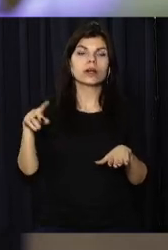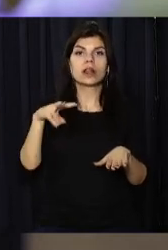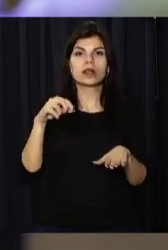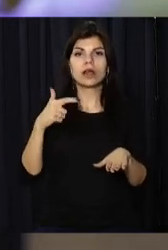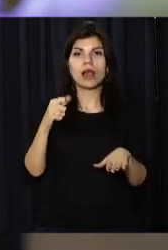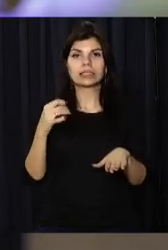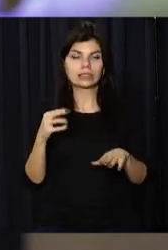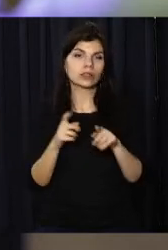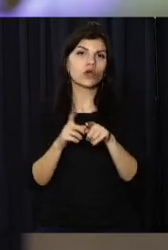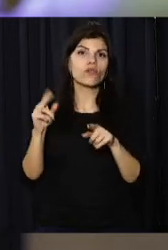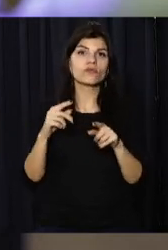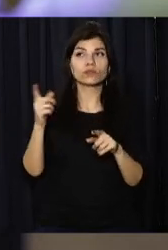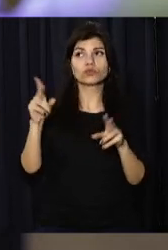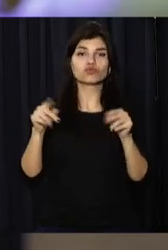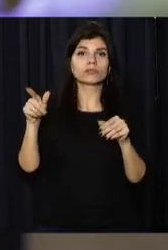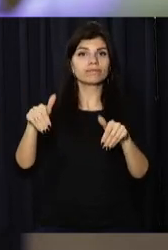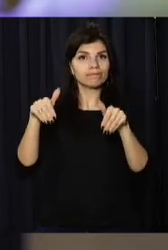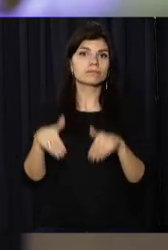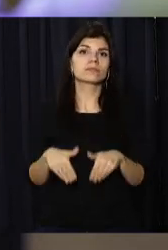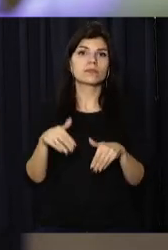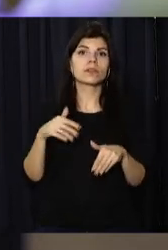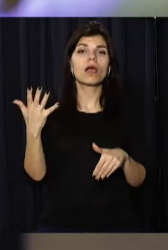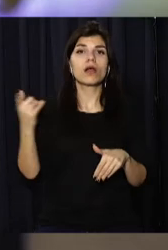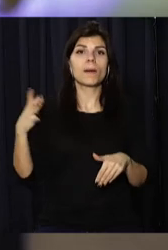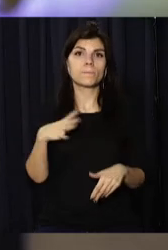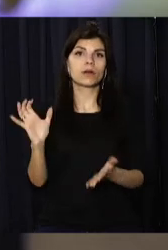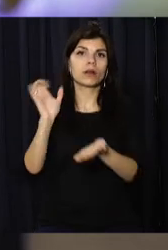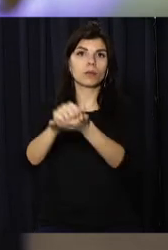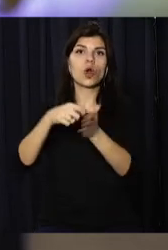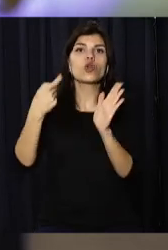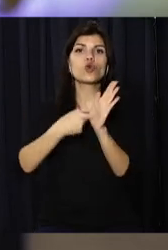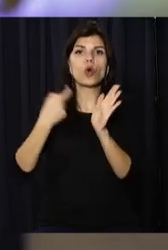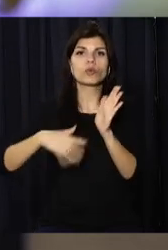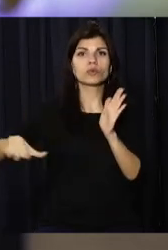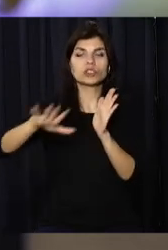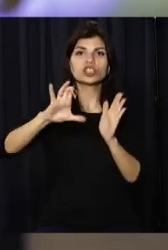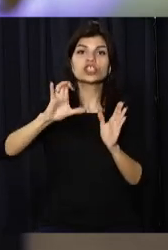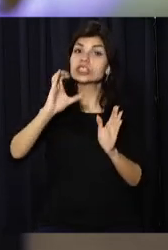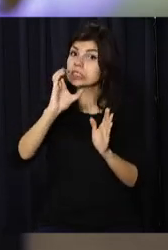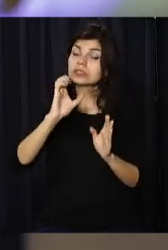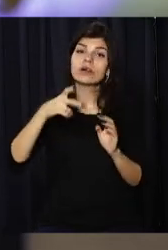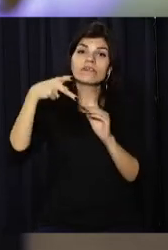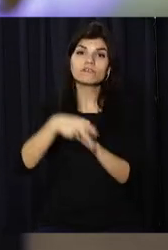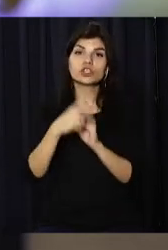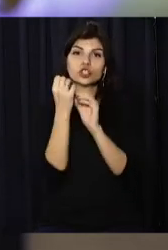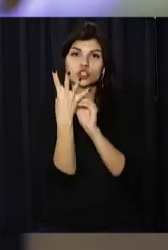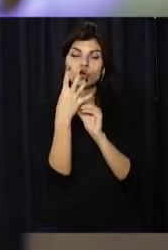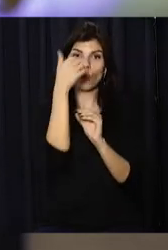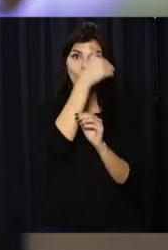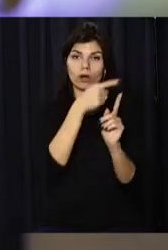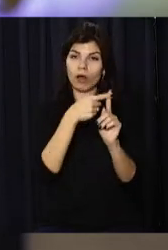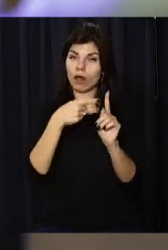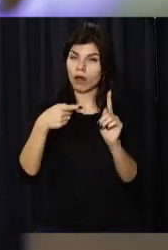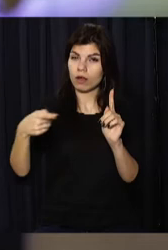свої війська, які фактично перебували в окупованих районах Донбасу з 2014 року.